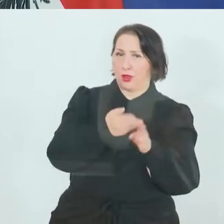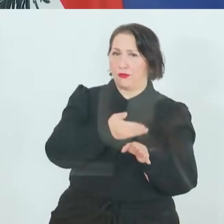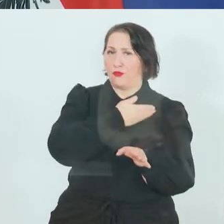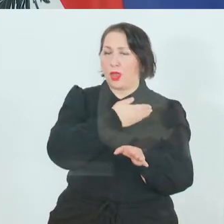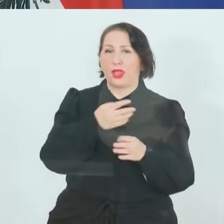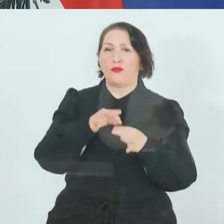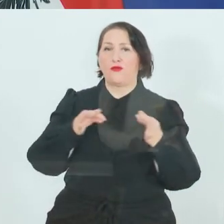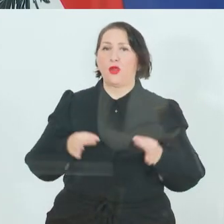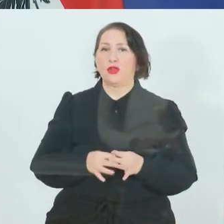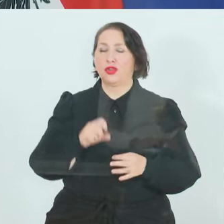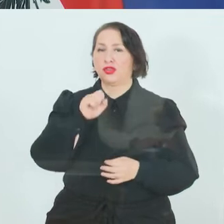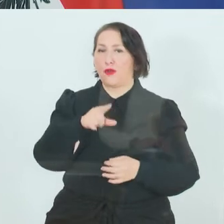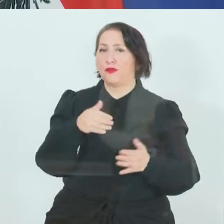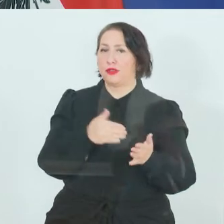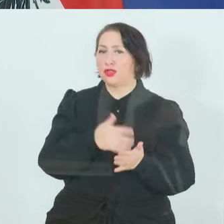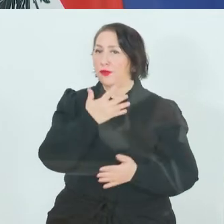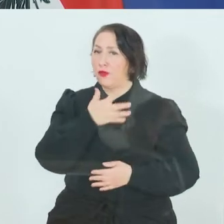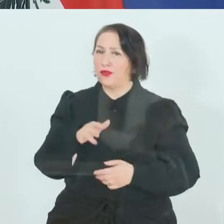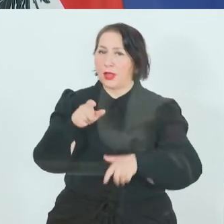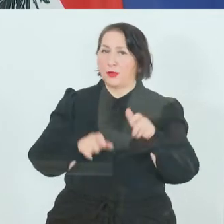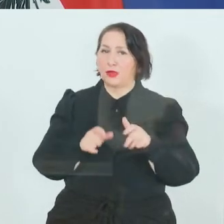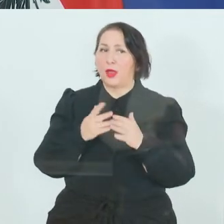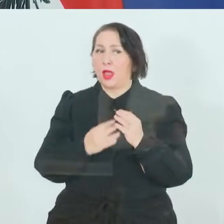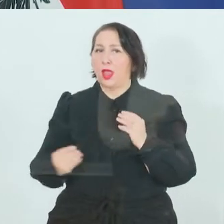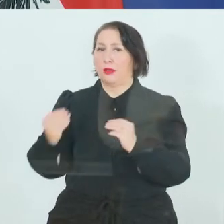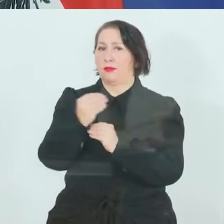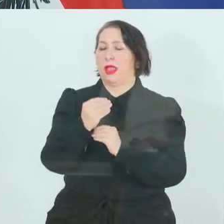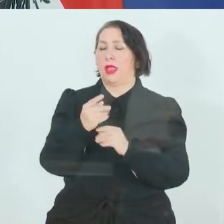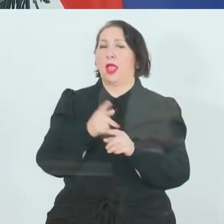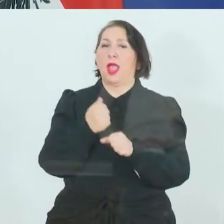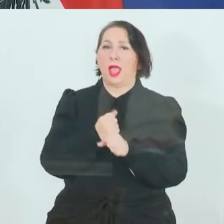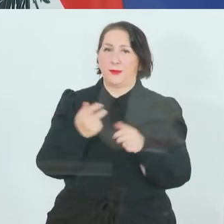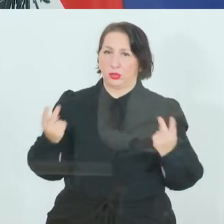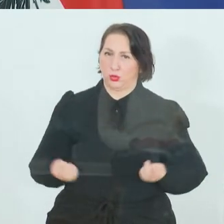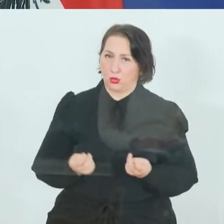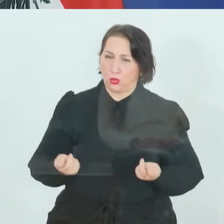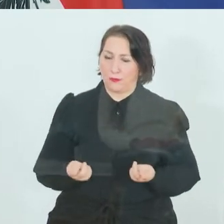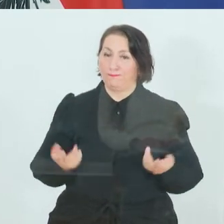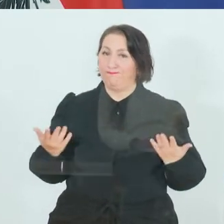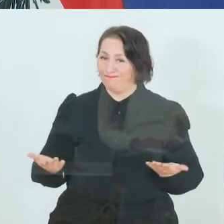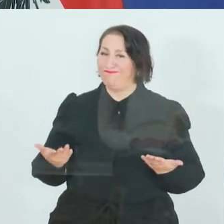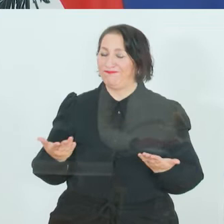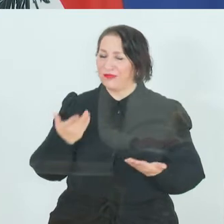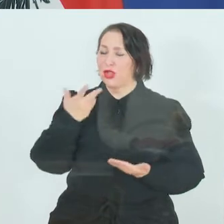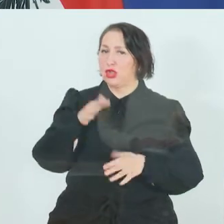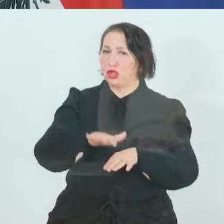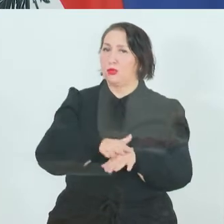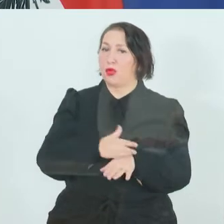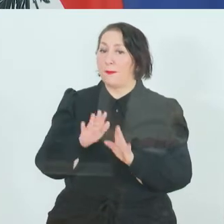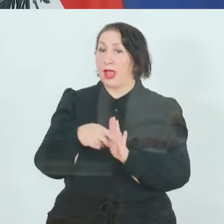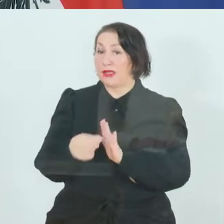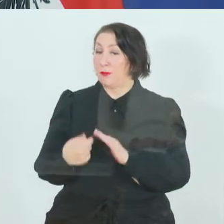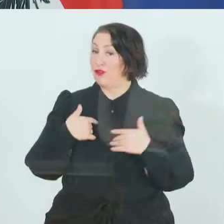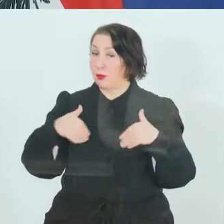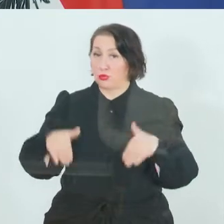.500 Personen mehr arbeitssuchend. Das bedeutet, wir spüren die Maßnahmen, die wir treffen